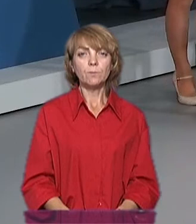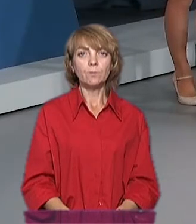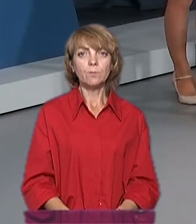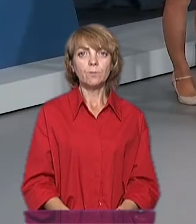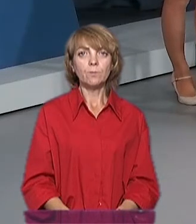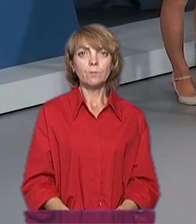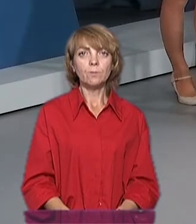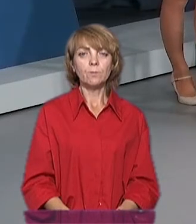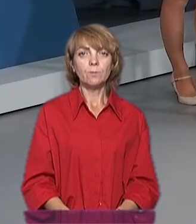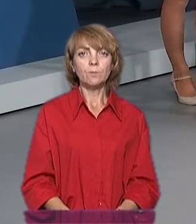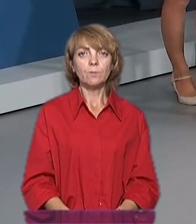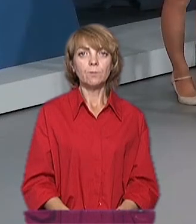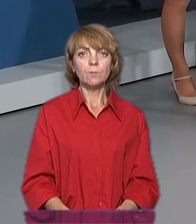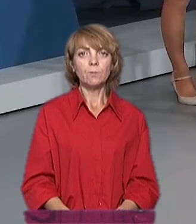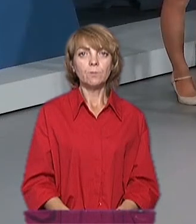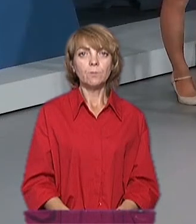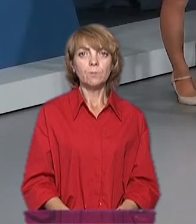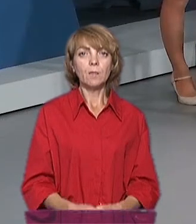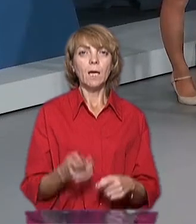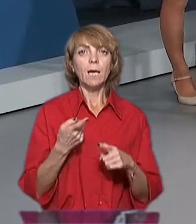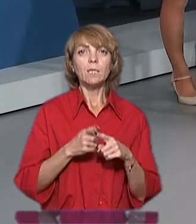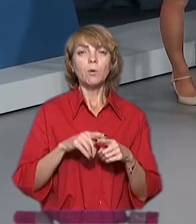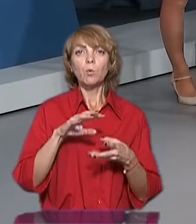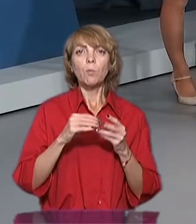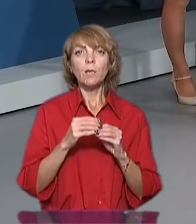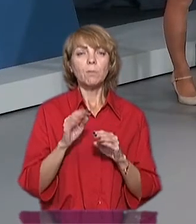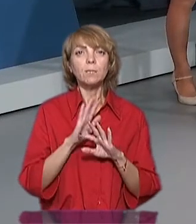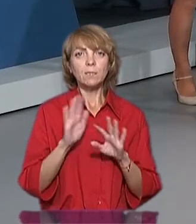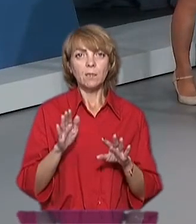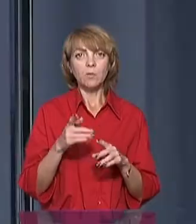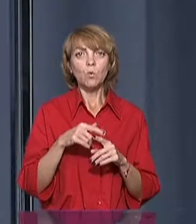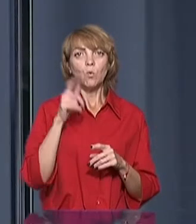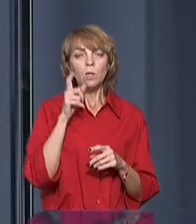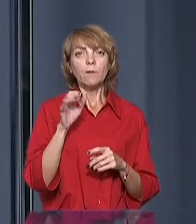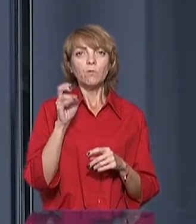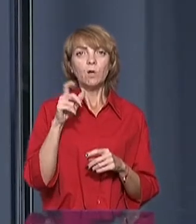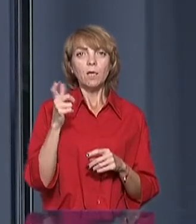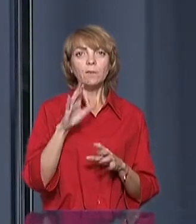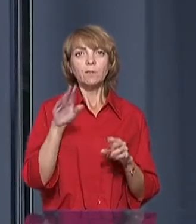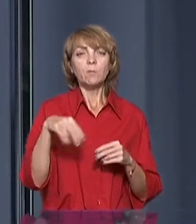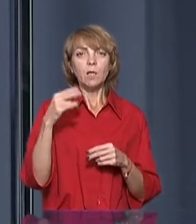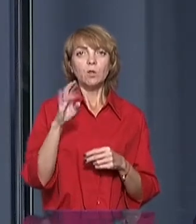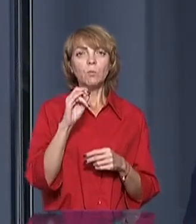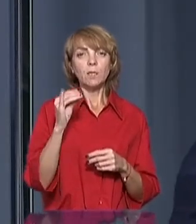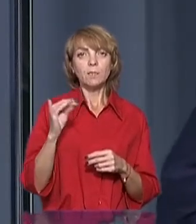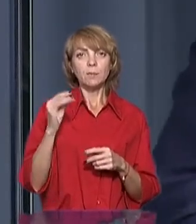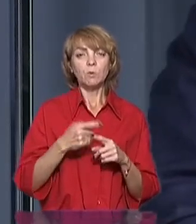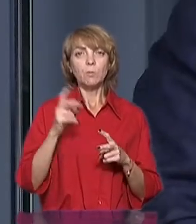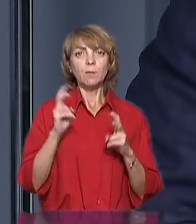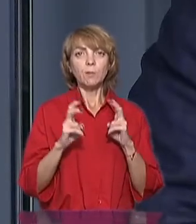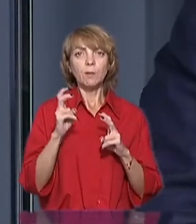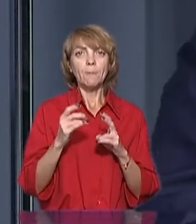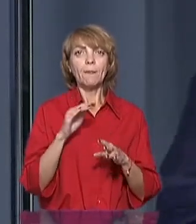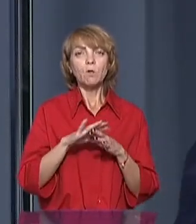Проблема, я ж кажу, не стане, тому що НАКНафтогаз всім підприємствам дав номінацію, тому що підприємства або